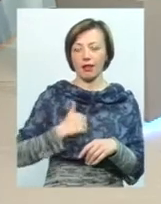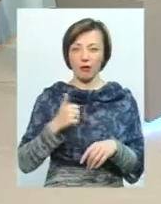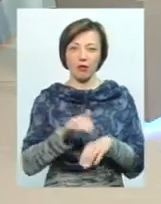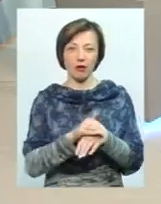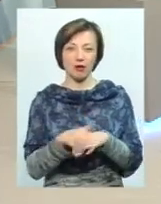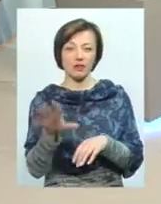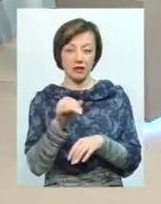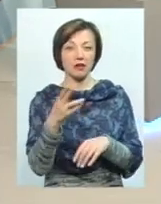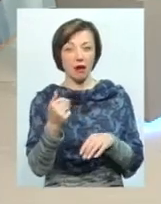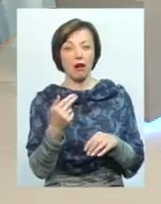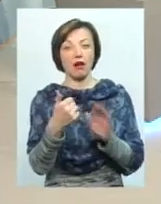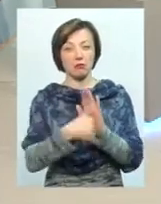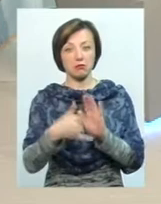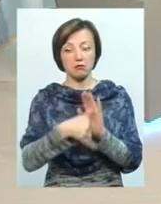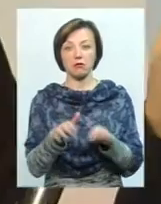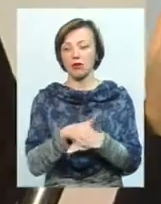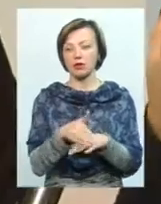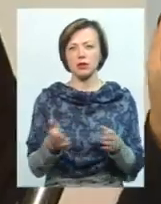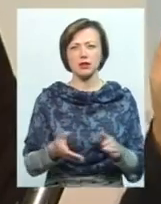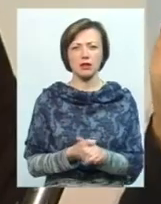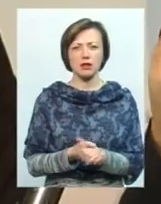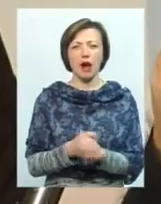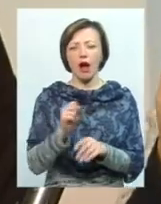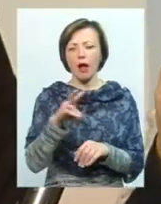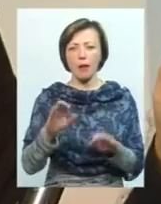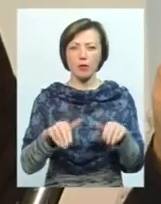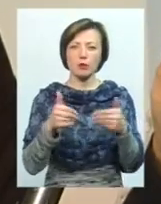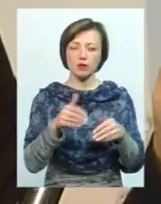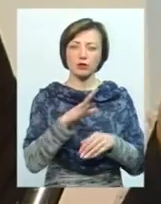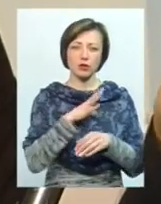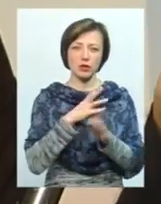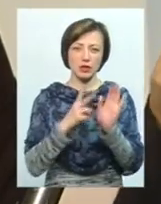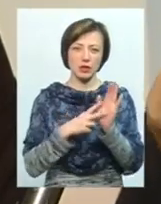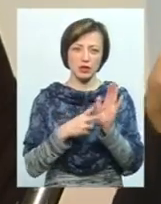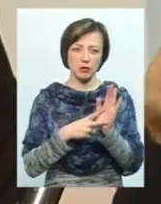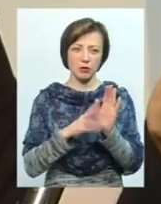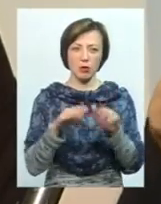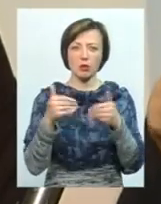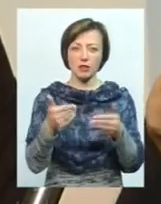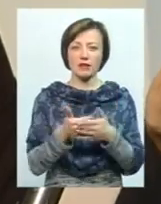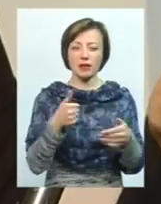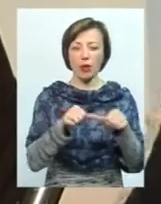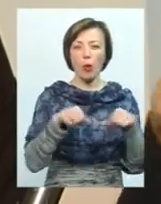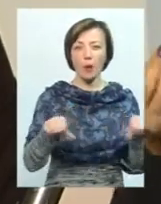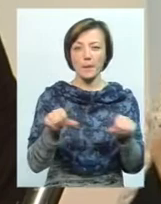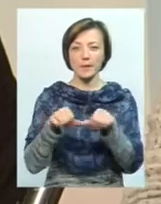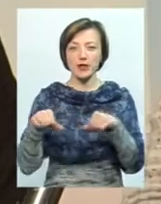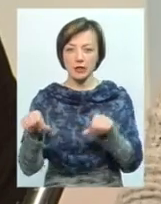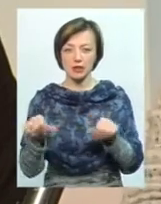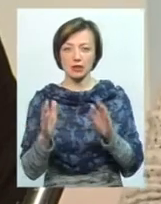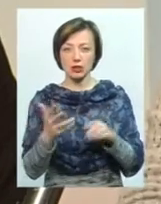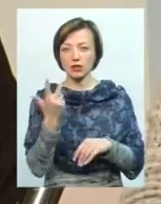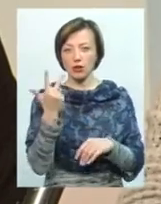звичайно, все буде сказати, да, він молодець. Але пропозиції були, там, буквально сім, мені здається, було від комісій. Лише від